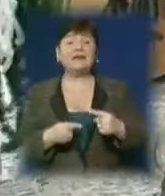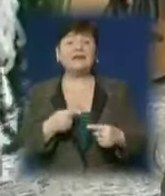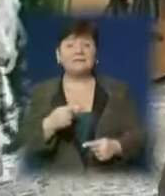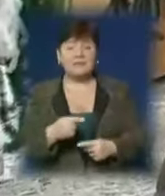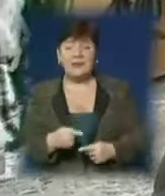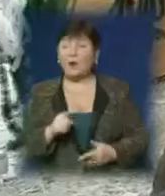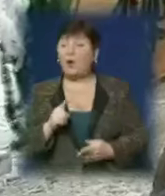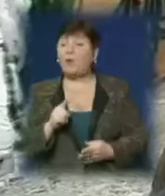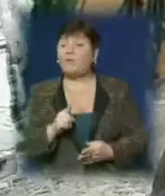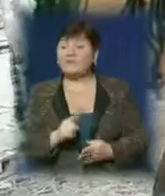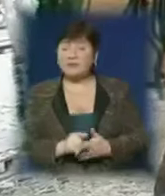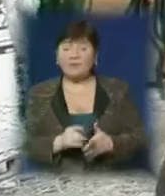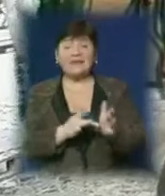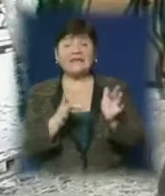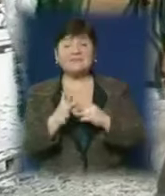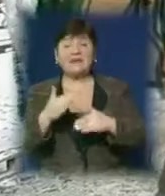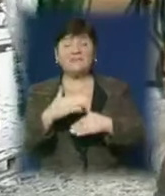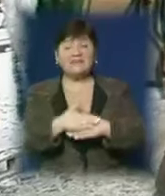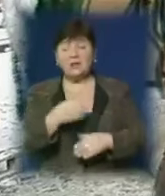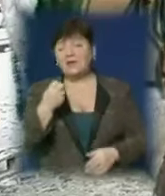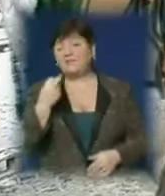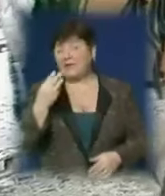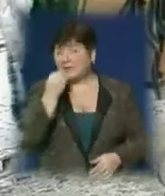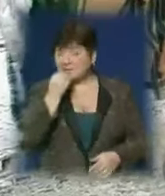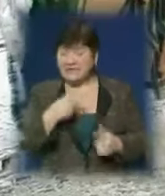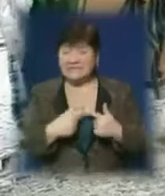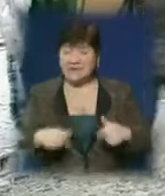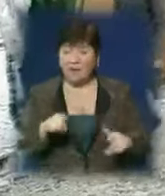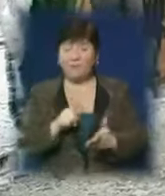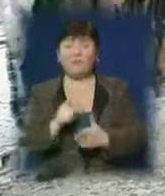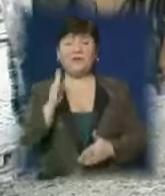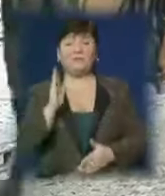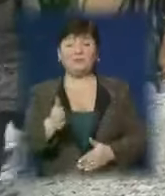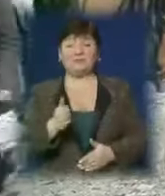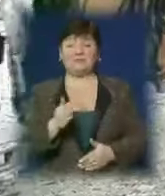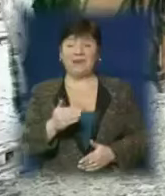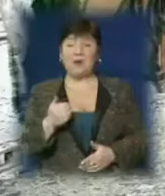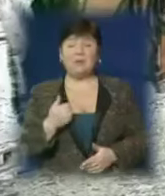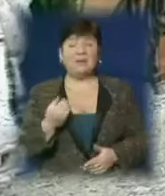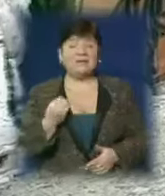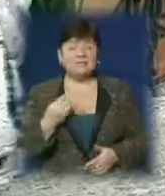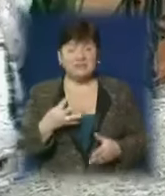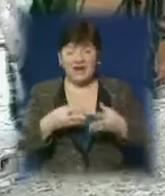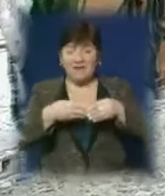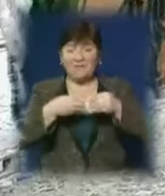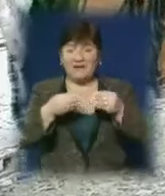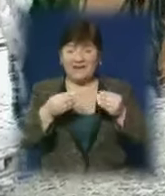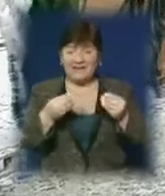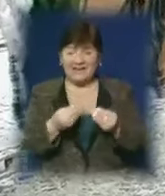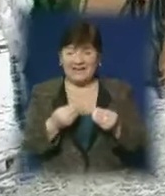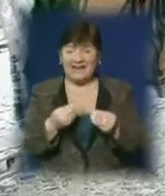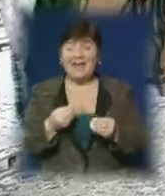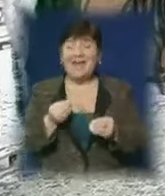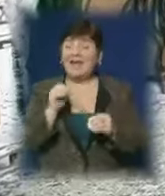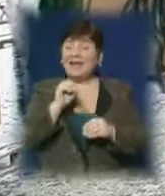Обов'язково на святвечір повинні бути 12 страв на столі, потім ми ще в оренники гроші, якби копічки